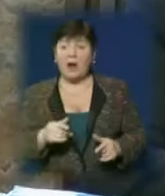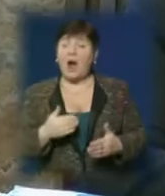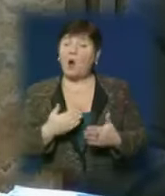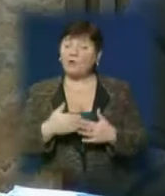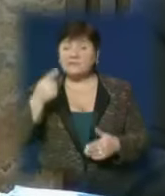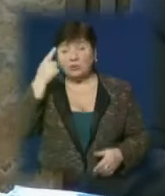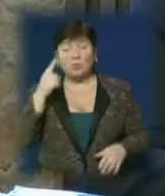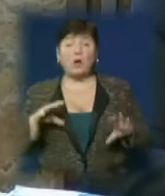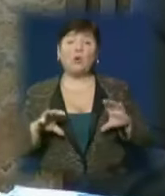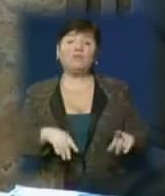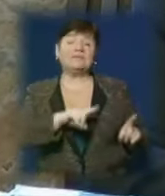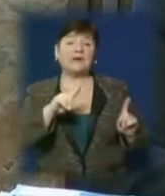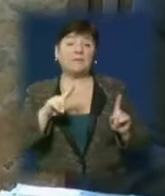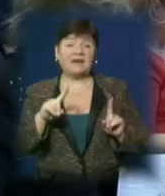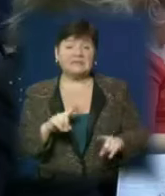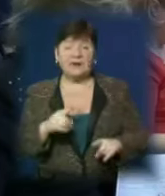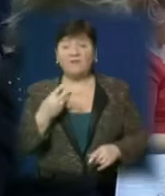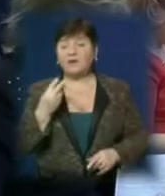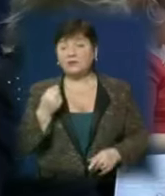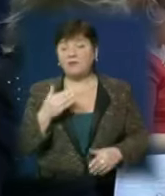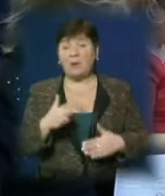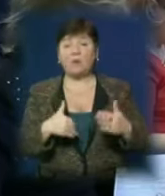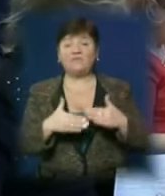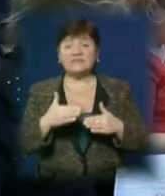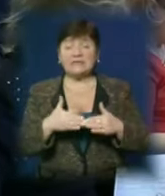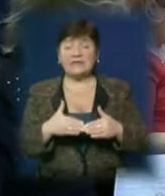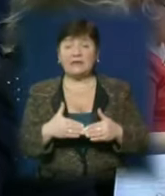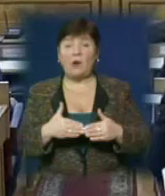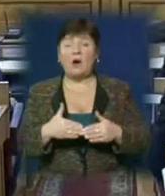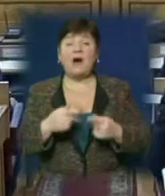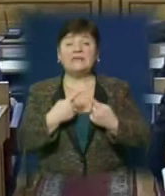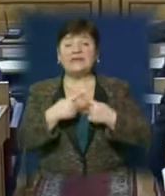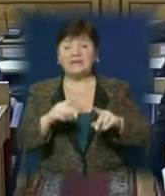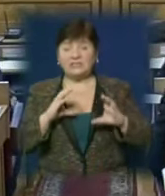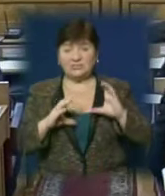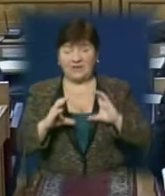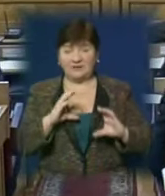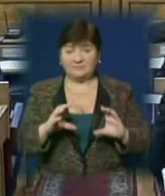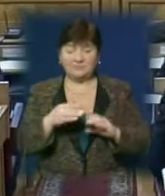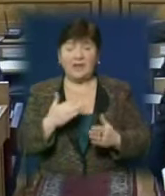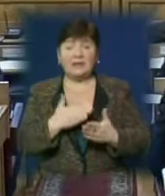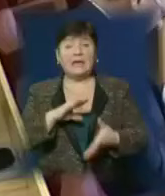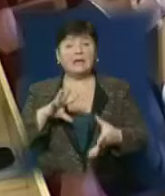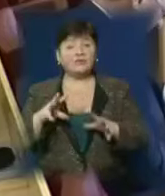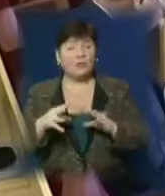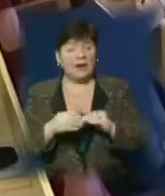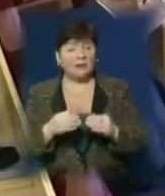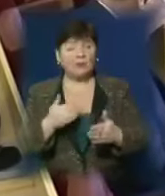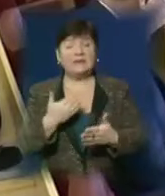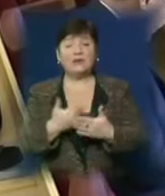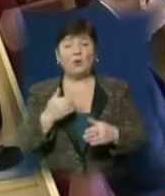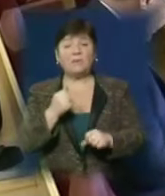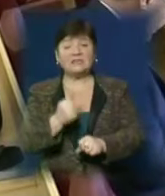думку голови Закарпатської ОДА, складнощі фінансування професійно-технічних навчальних закладів із місцевих бюджетів є результатом недопрацювання